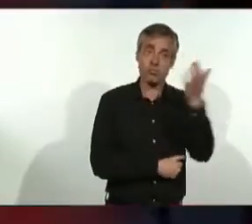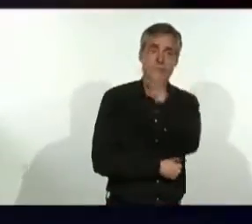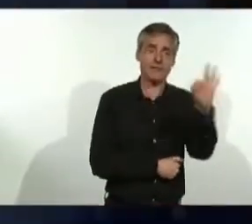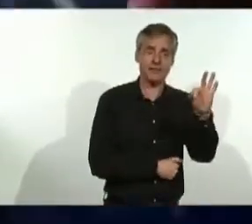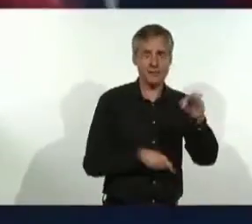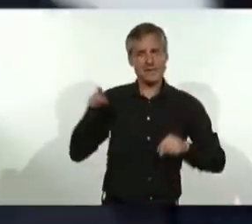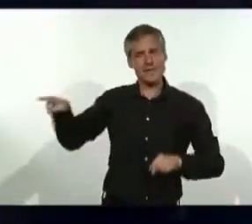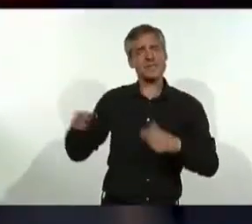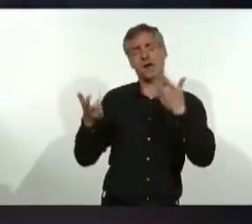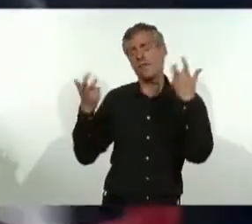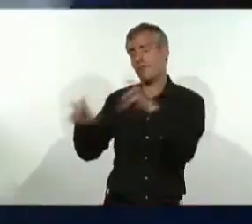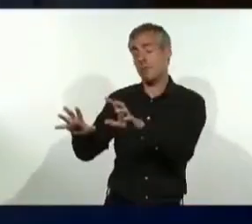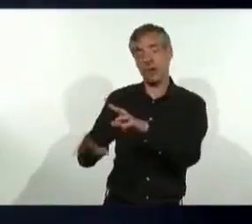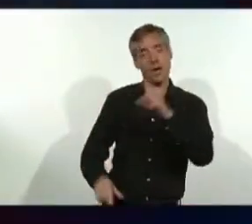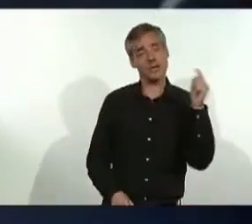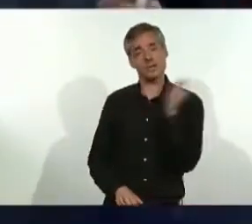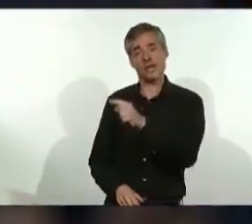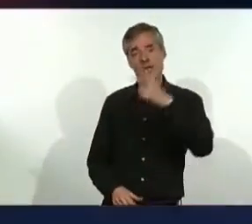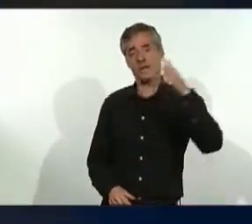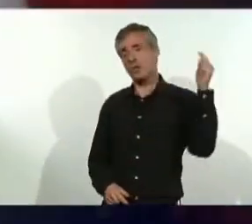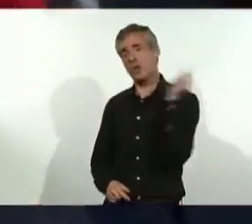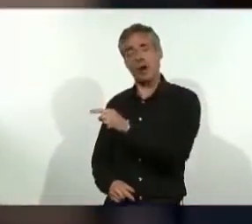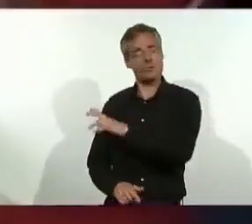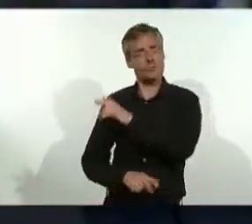mais pas ça, pas ça, pas ça !